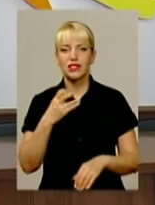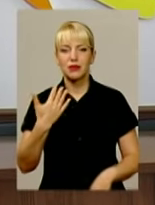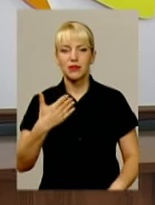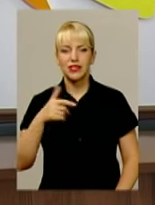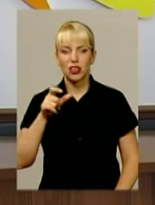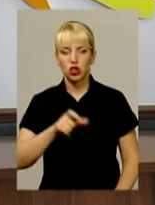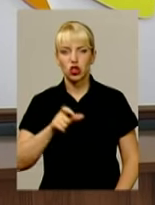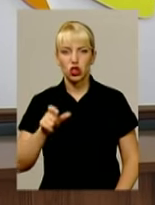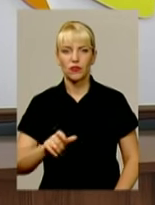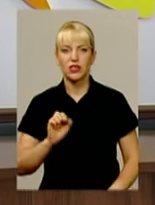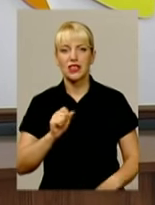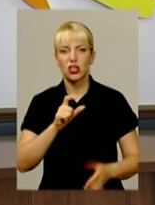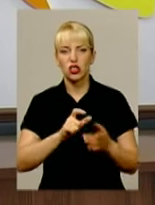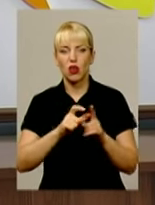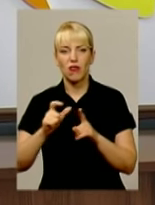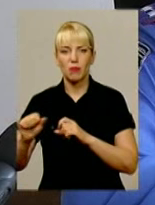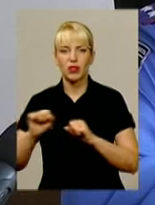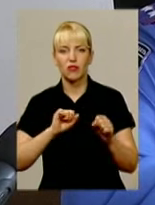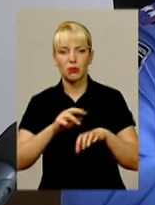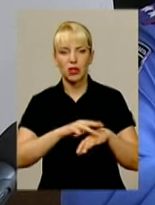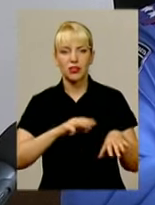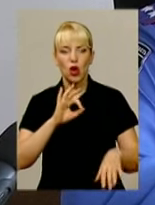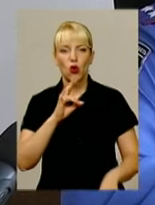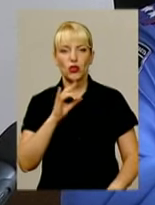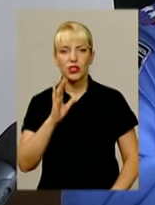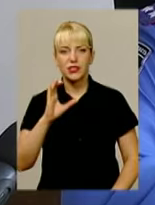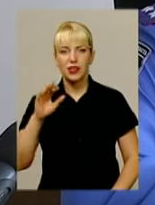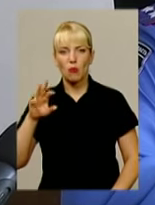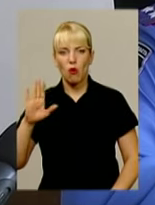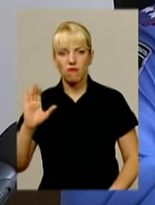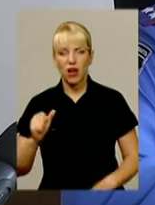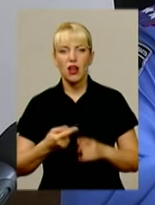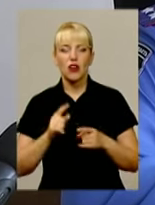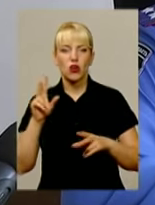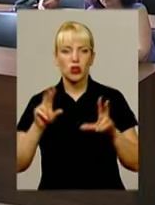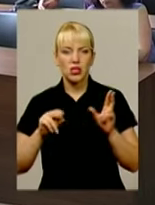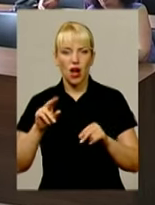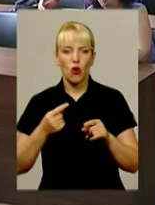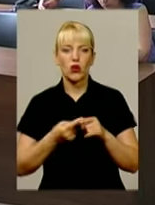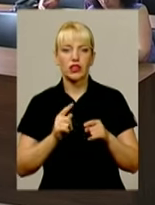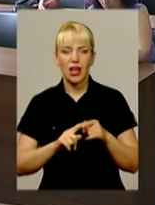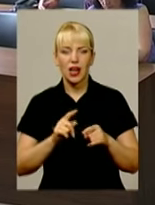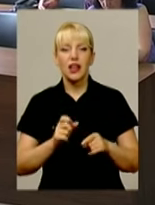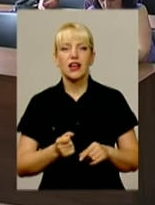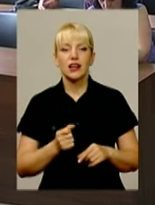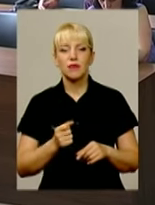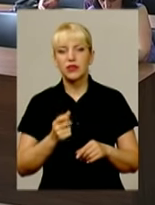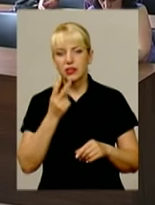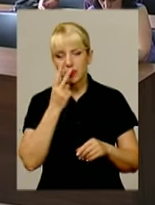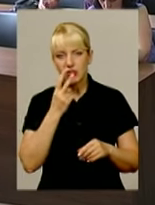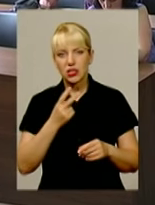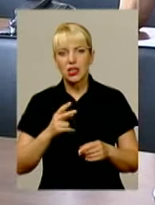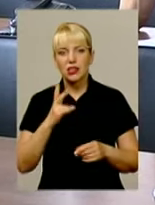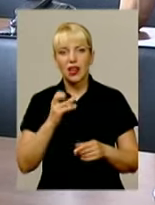За словами керівника міської міліції Валерія Онісьєва, таку кількість розраховували, виходячи з чисельності населення і території обласного